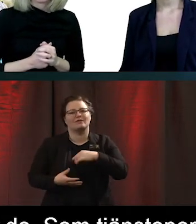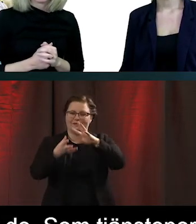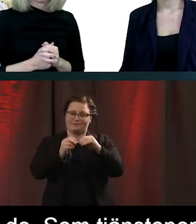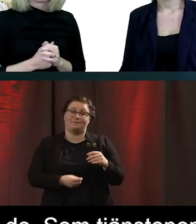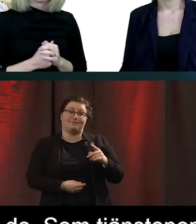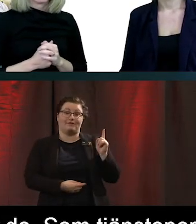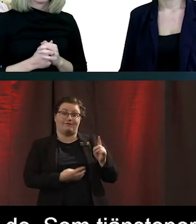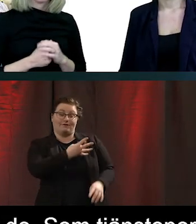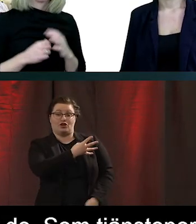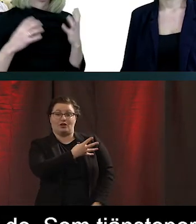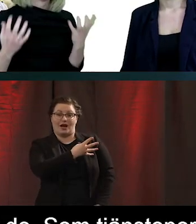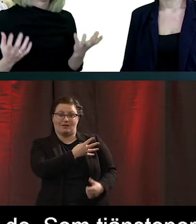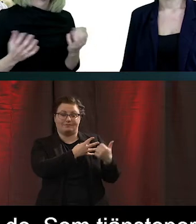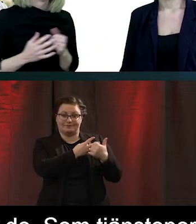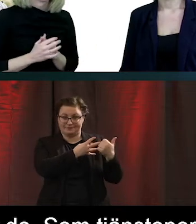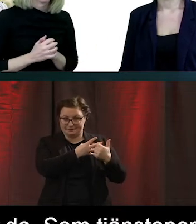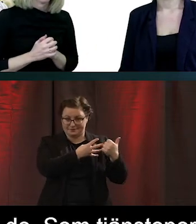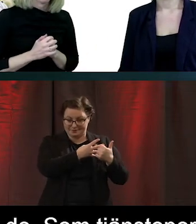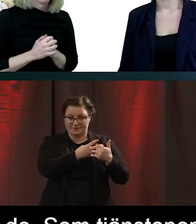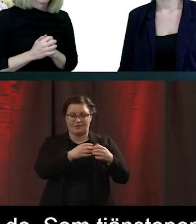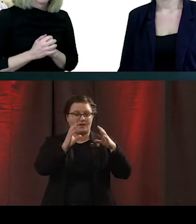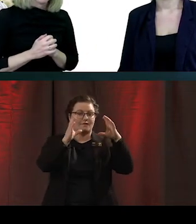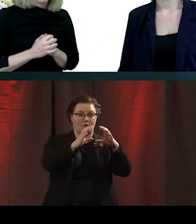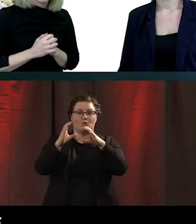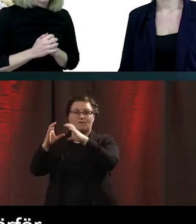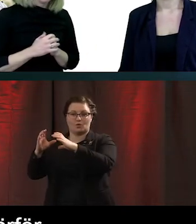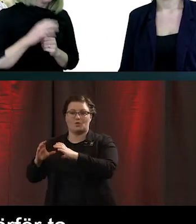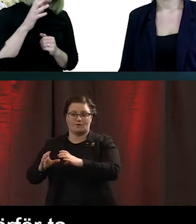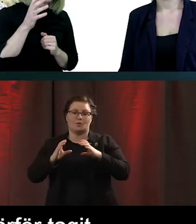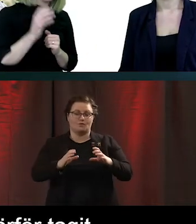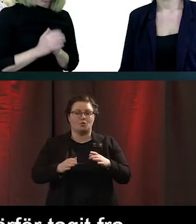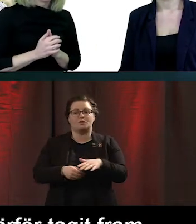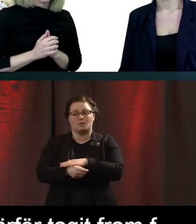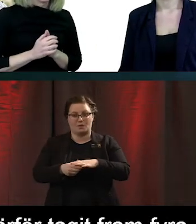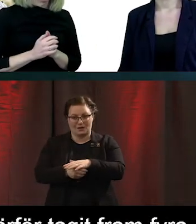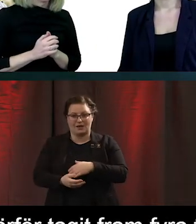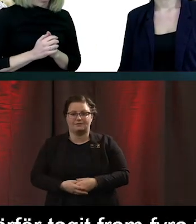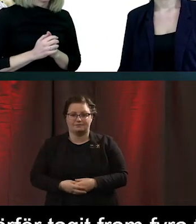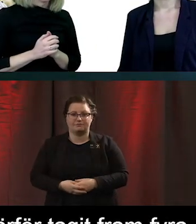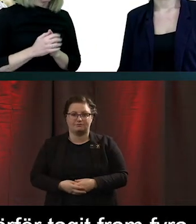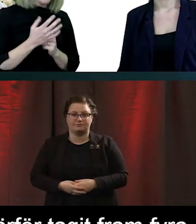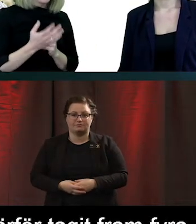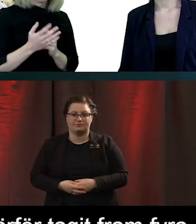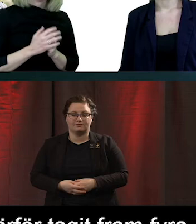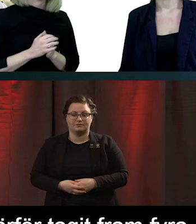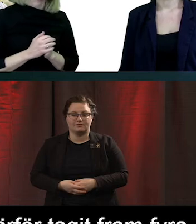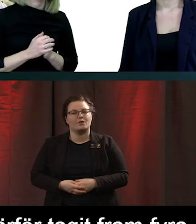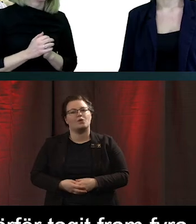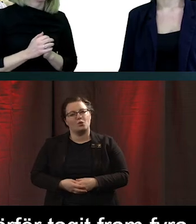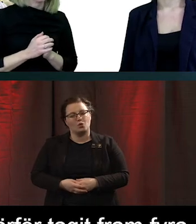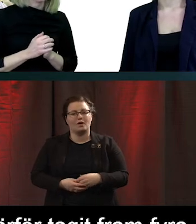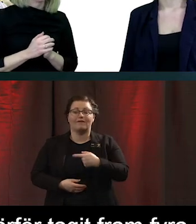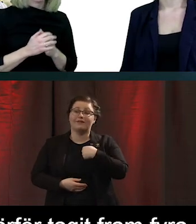fokusområden för att se vad behöver vi fokusera på. Och då såg vi där att vi hade mycket